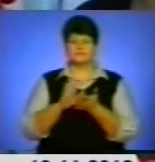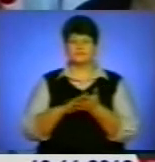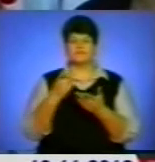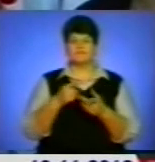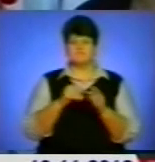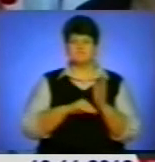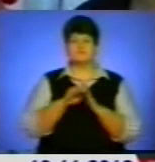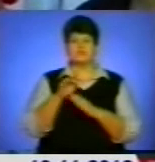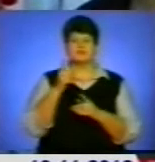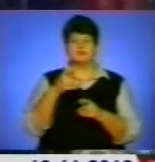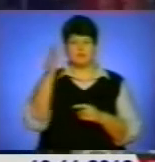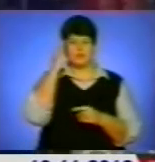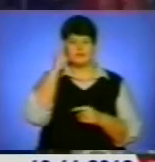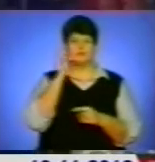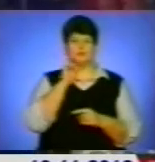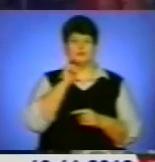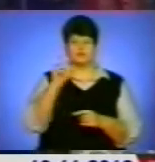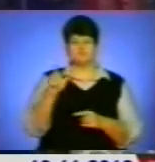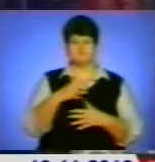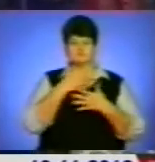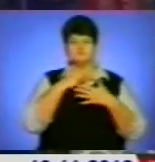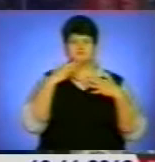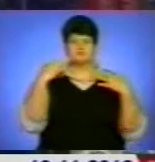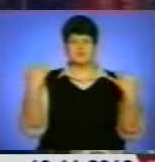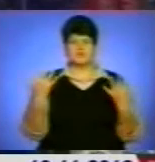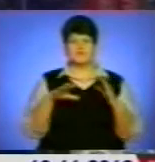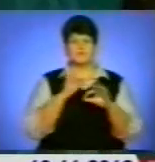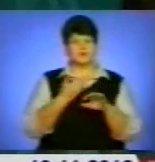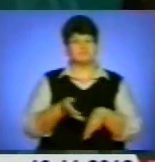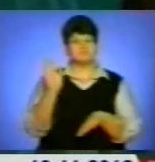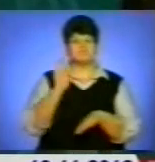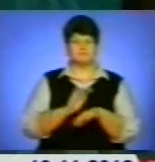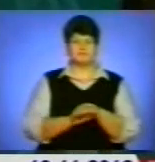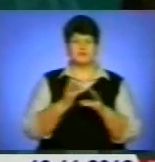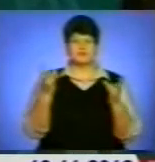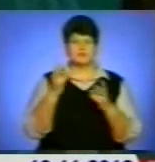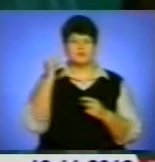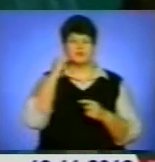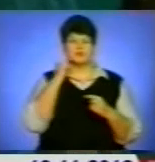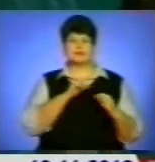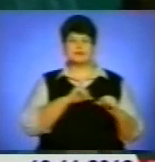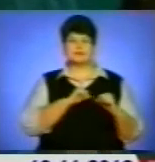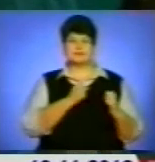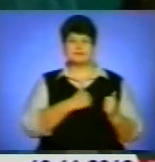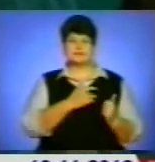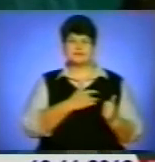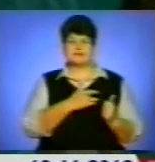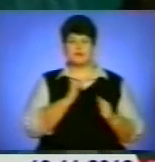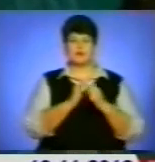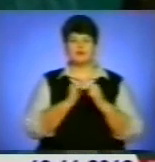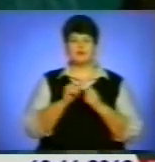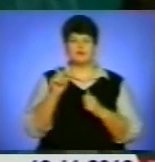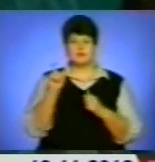Кажуть, щороку талановитих молодих людей більше є, тому обирати стає складніше. Потрібно слухати серцем, напевно, що як і кожен глядач, звичайно, чи